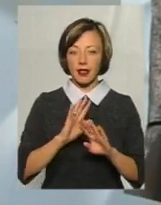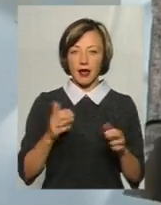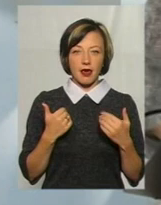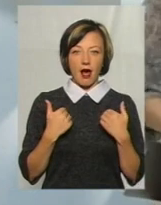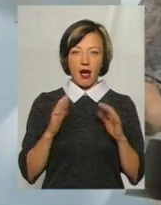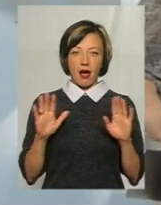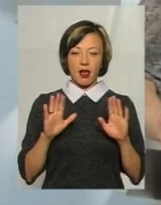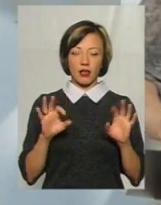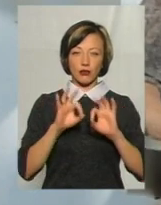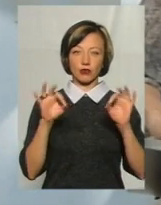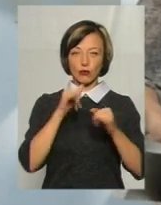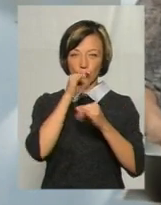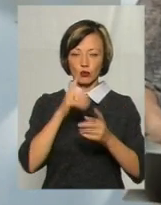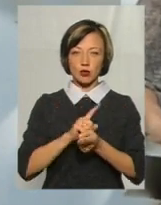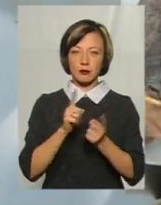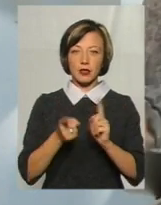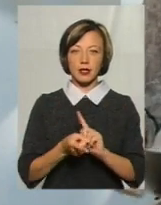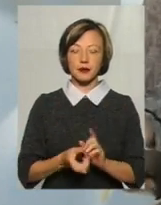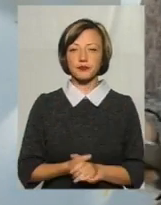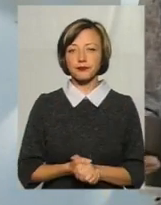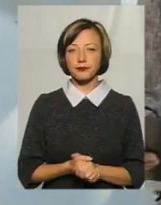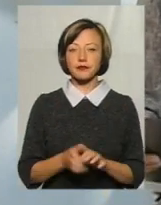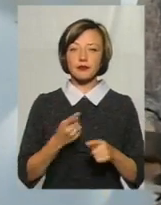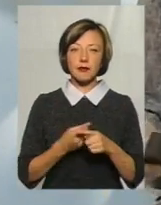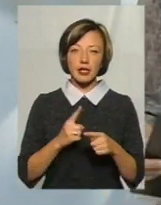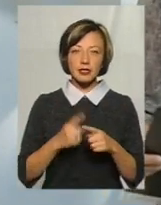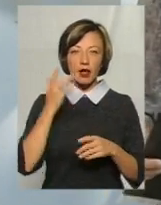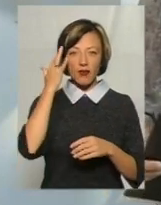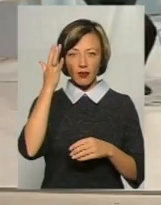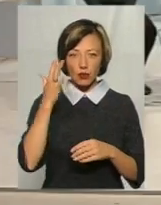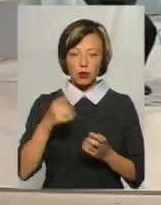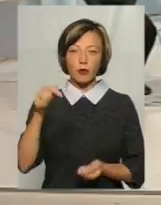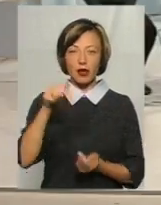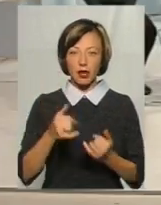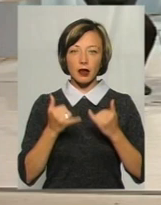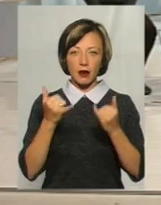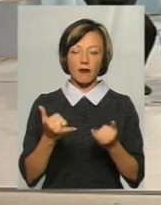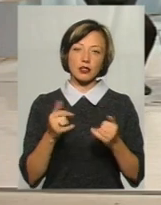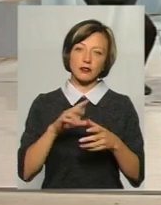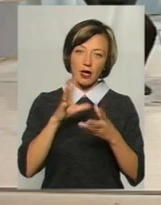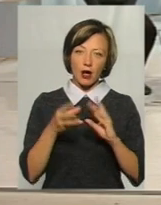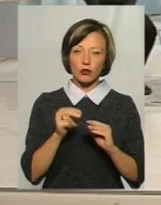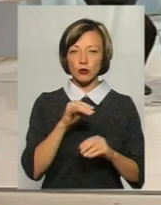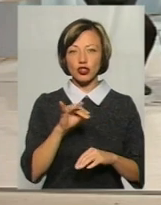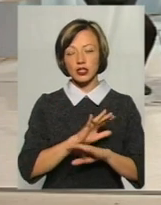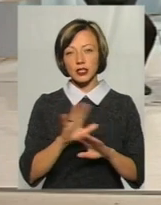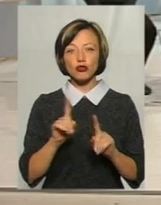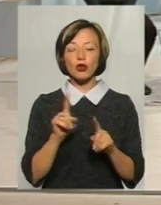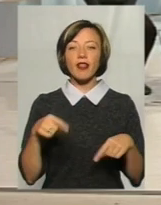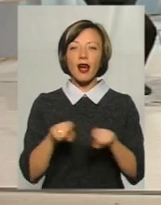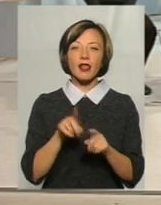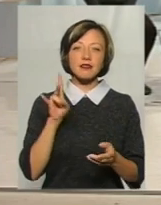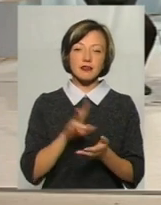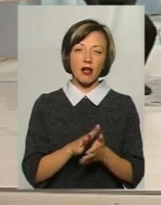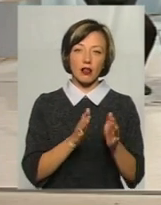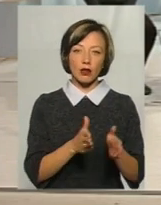і я сам нічого не можу змінити. Ця філософія прийнятна для вас загалом, чи ні? І що таке сталий розвиток,